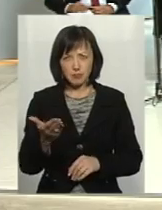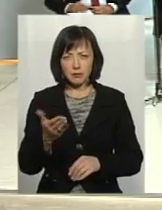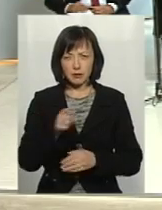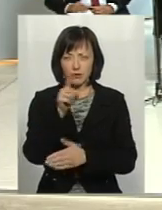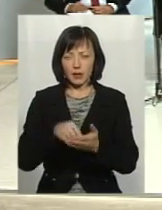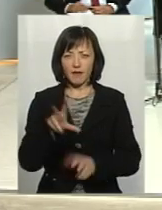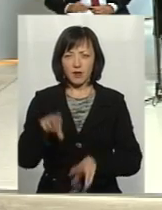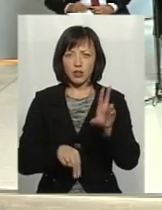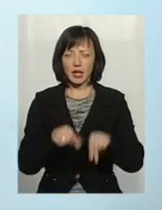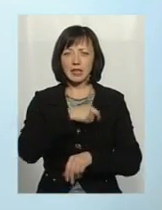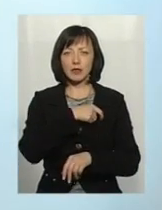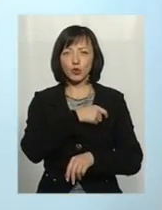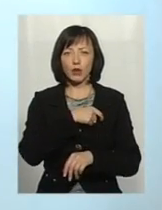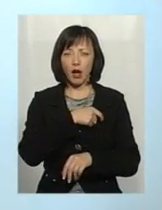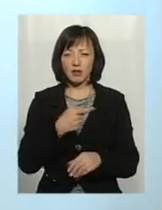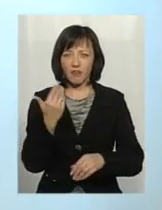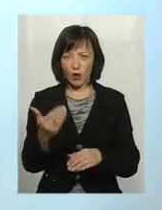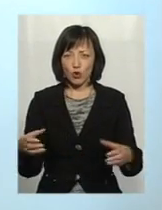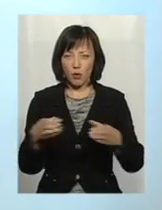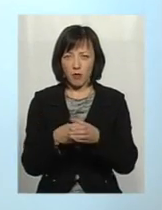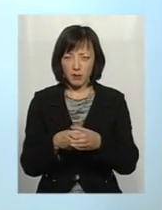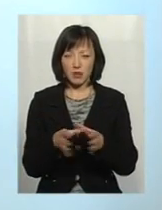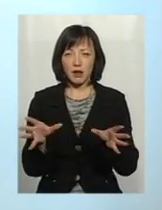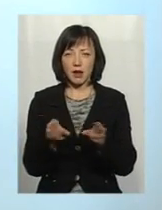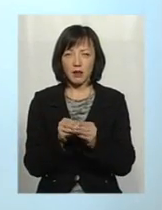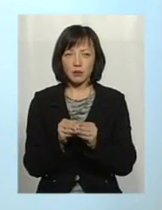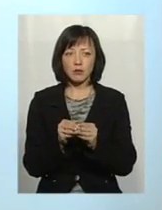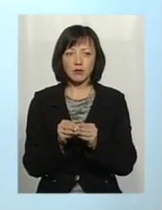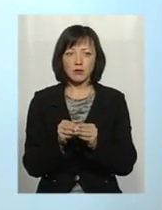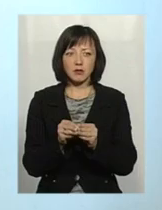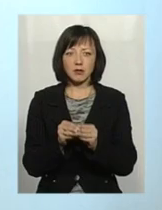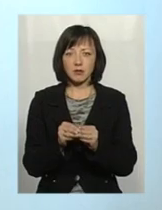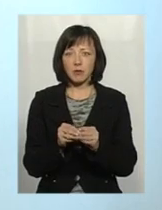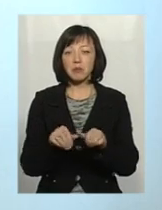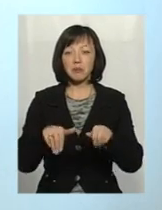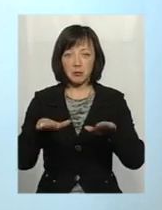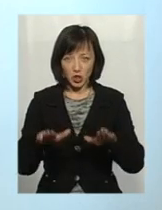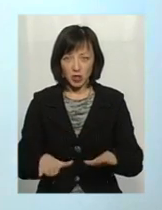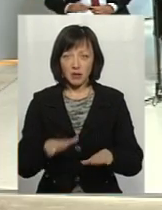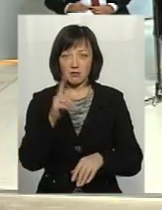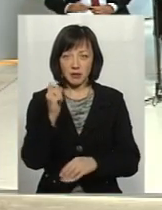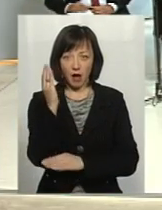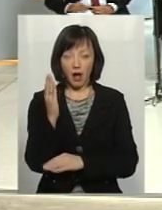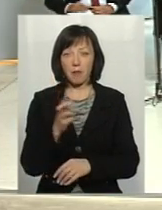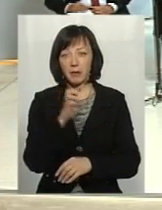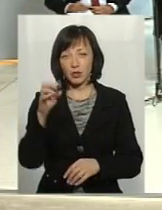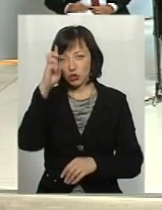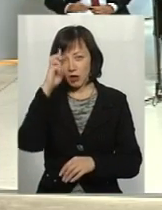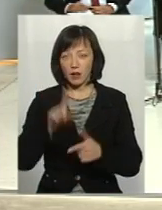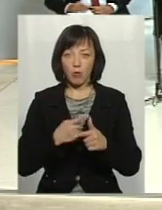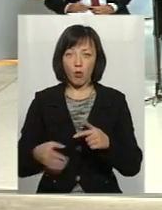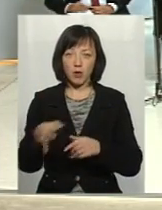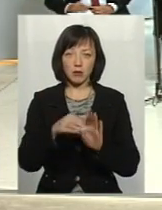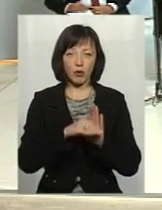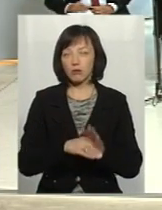депутати об'єднаної тергромади разом зі старостами прийняли би рішення за, якщо б була така державна або ж власна